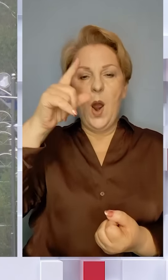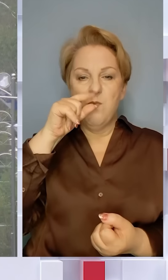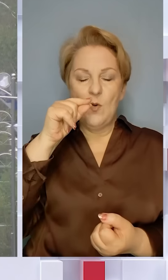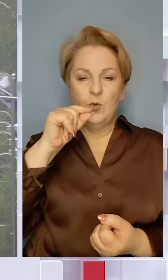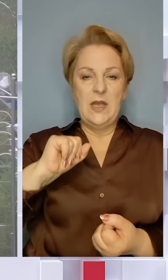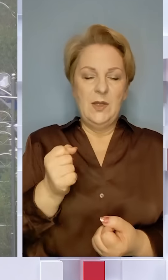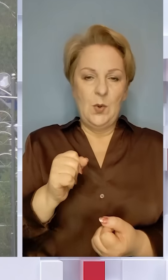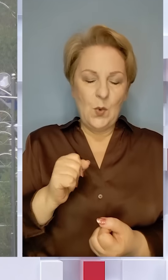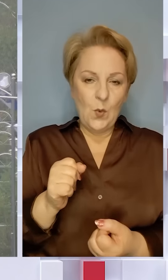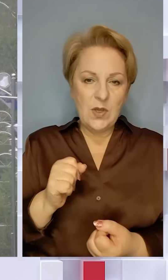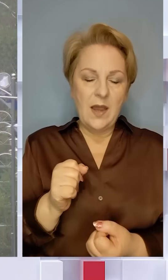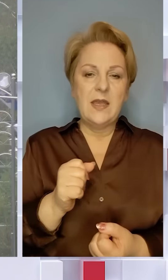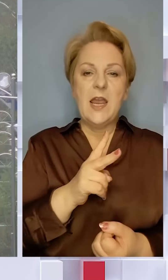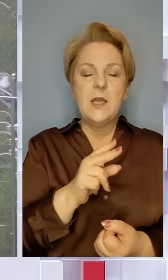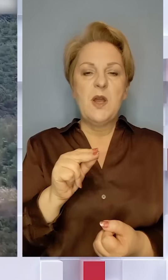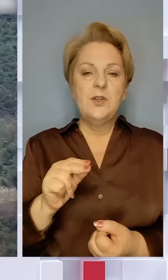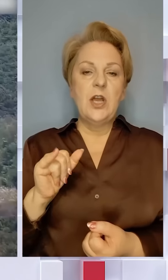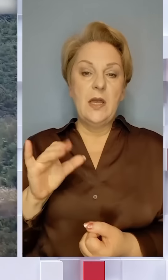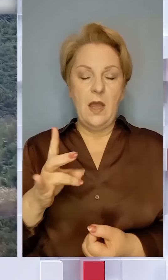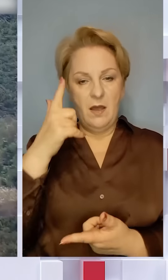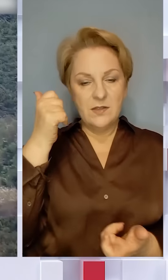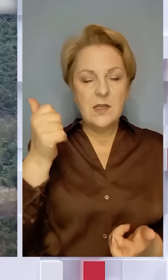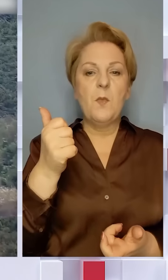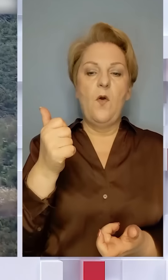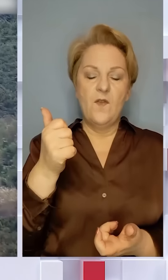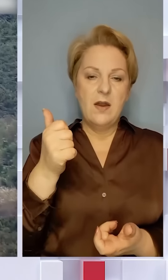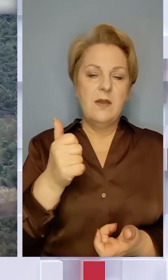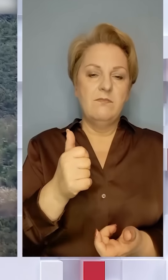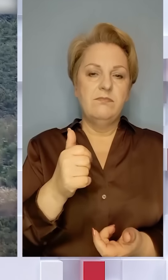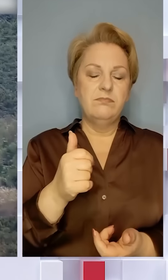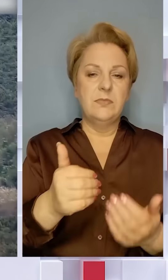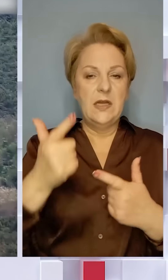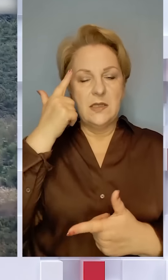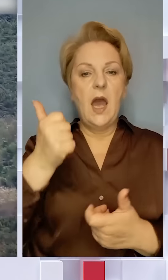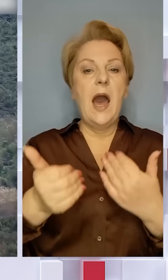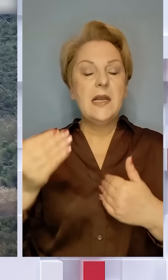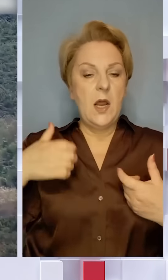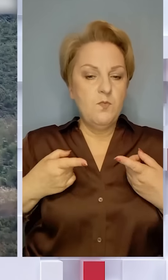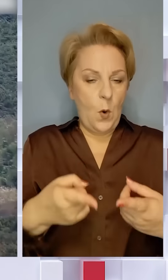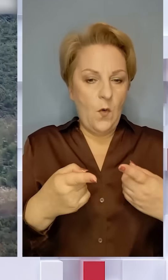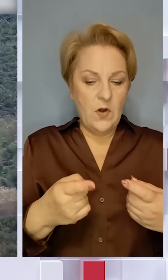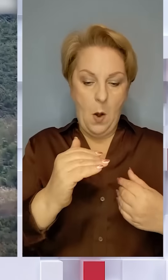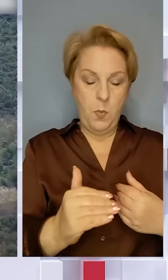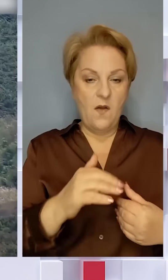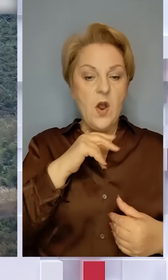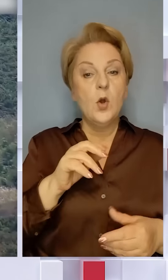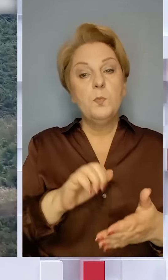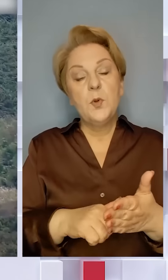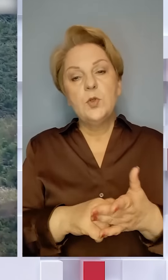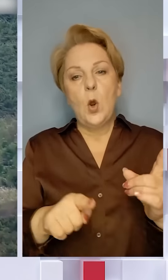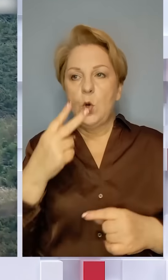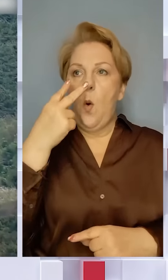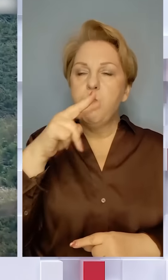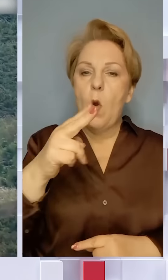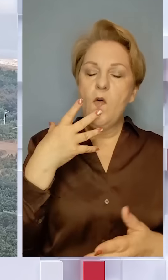Кім Чен Іна напередодні заявляли південно-корейські ЗМІ. Раніше КНДР озвучувала погрози у бік Південної Кореї через те, що нібито